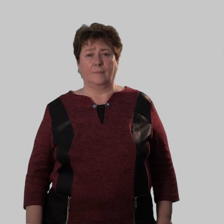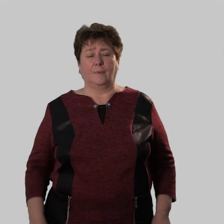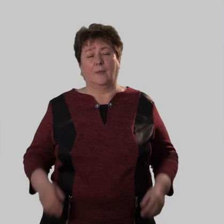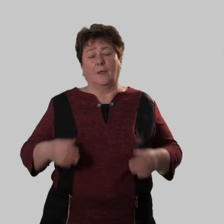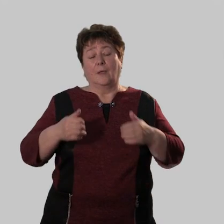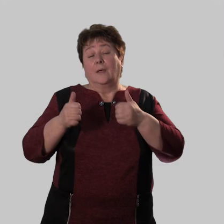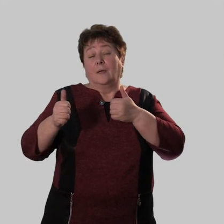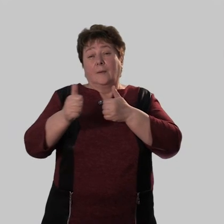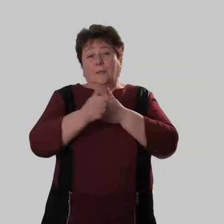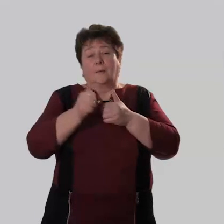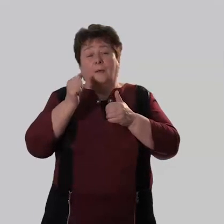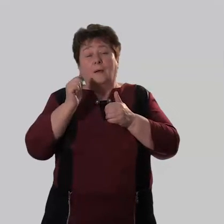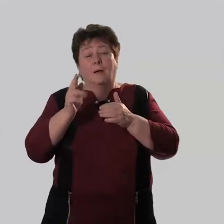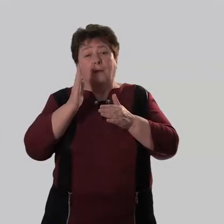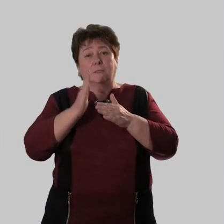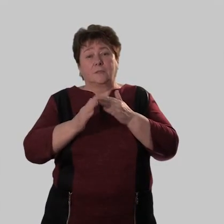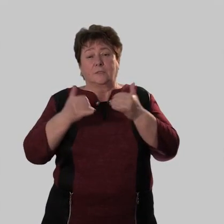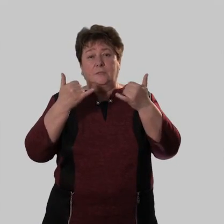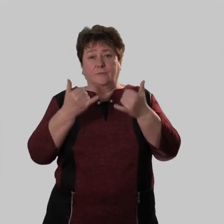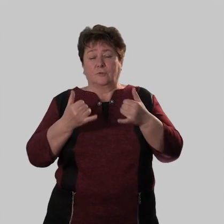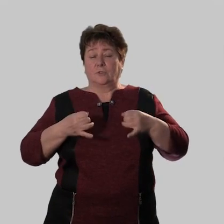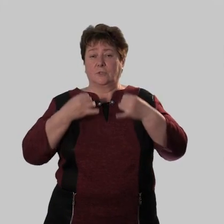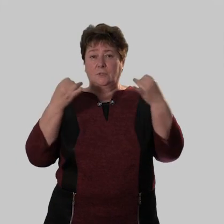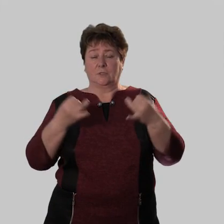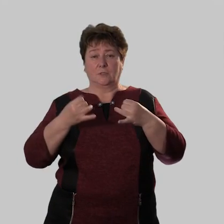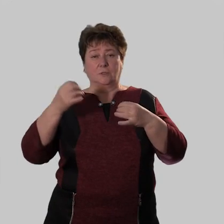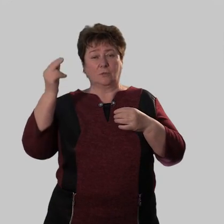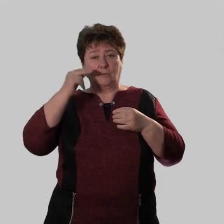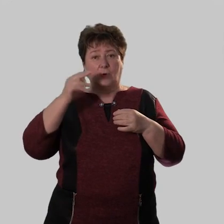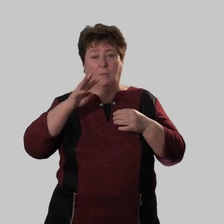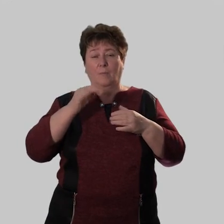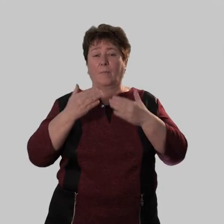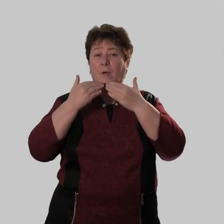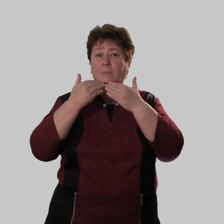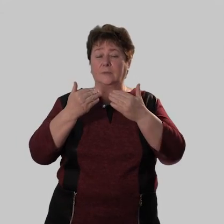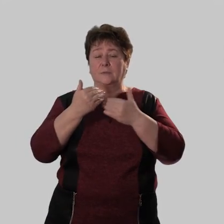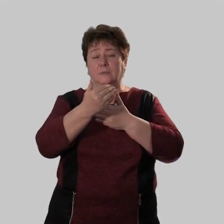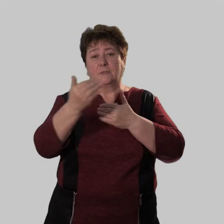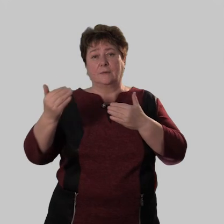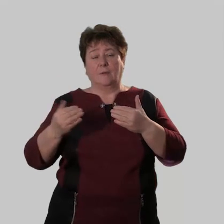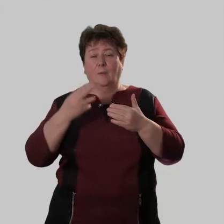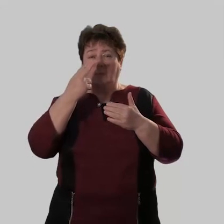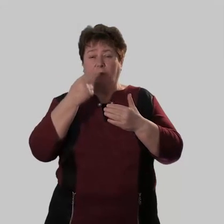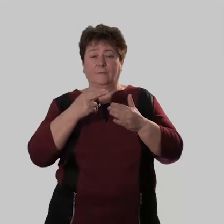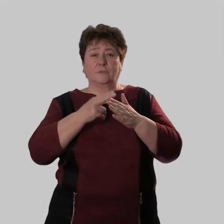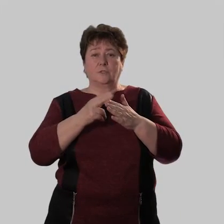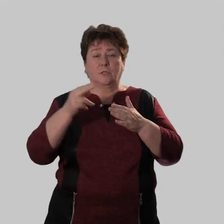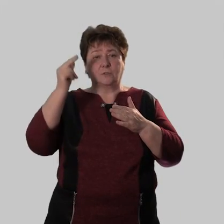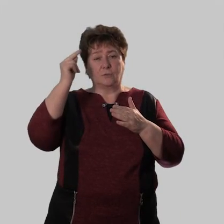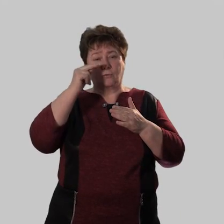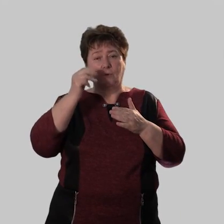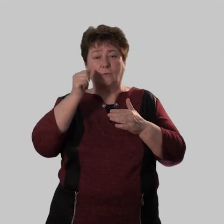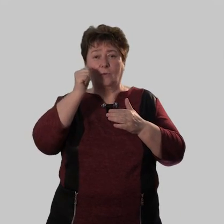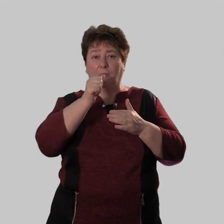И перед тем, как закончить наш сегодняшний увлекательный урок, мы обратимся с вами к традиционной